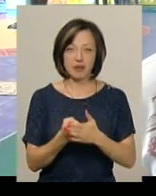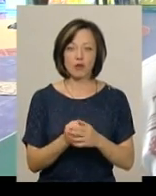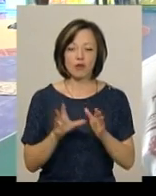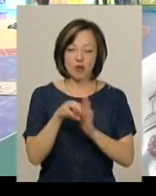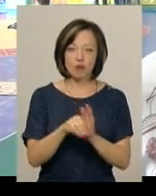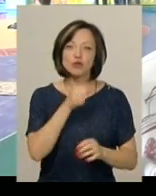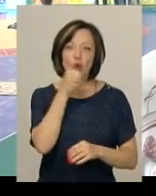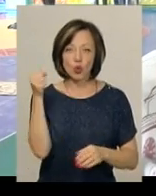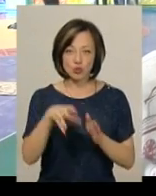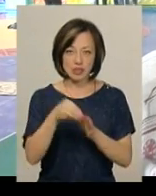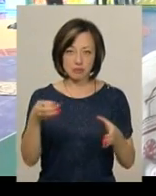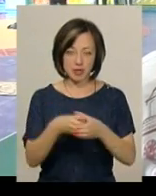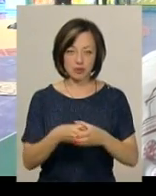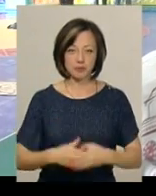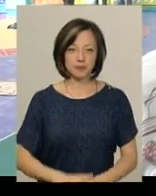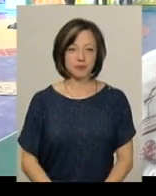дорослу збірну.